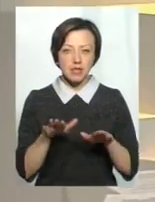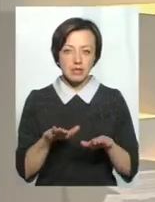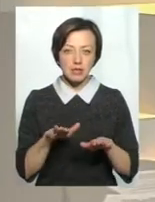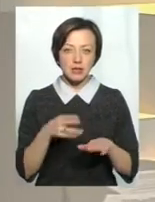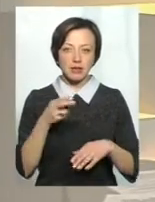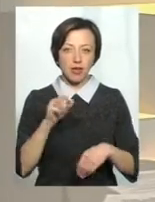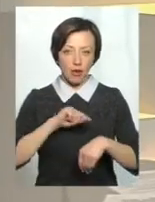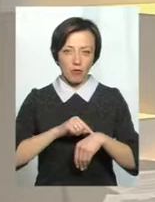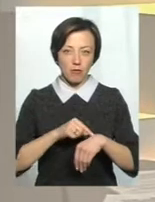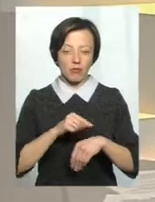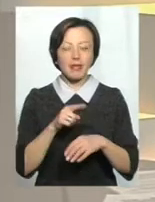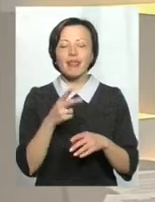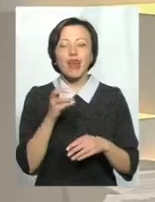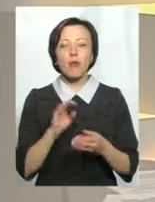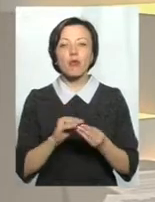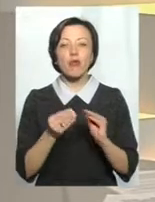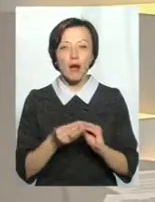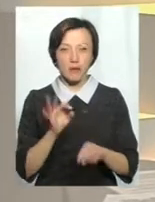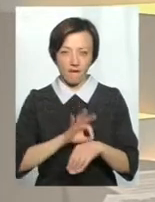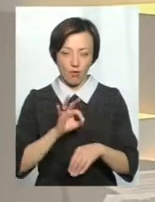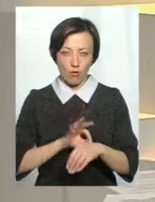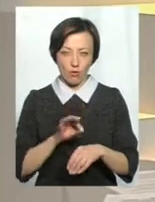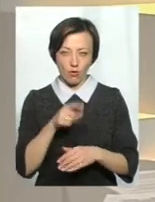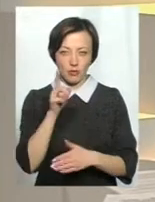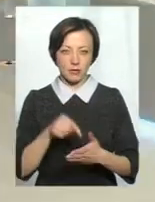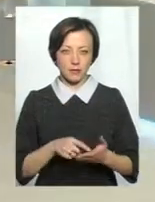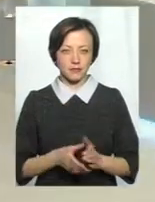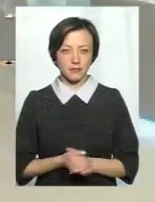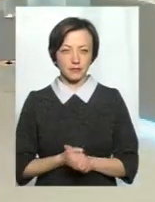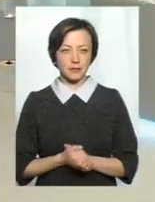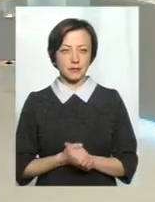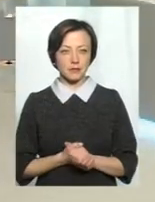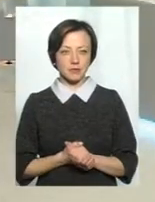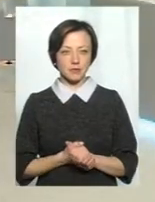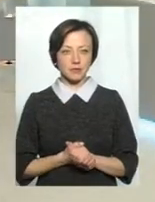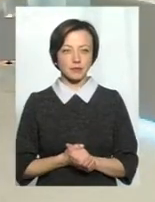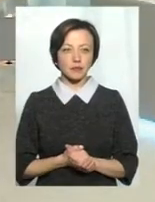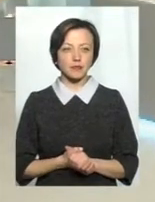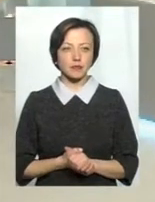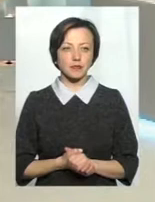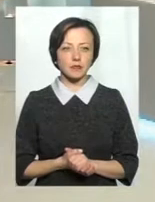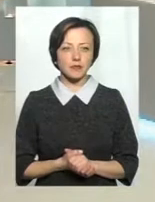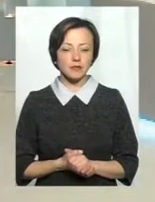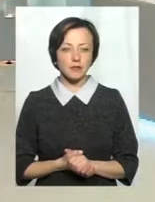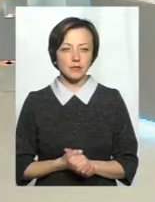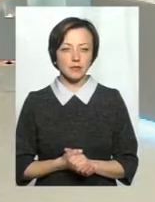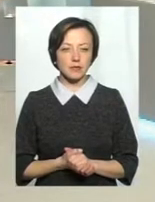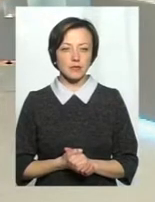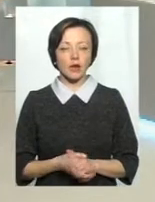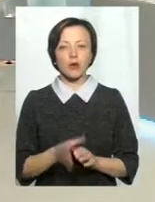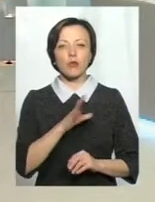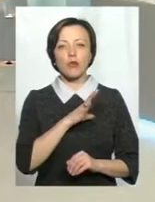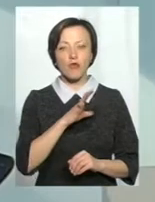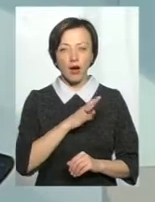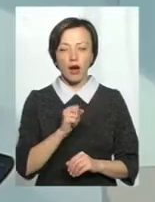є проблема, де знаходиться безпосередньо проблема того чи іншого, тієї чи інших хвороб? Буває.